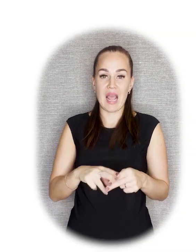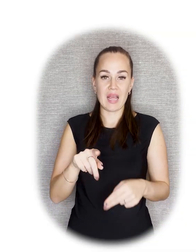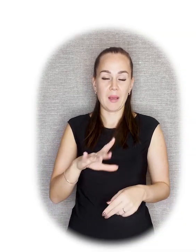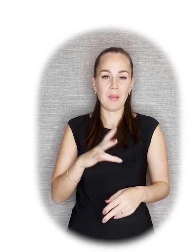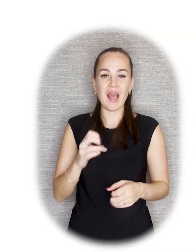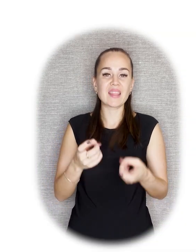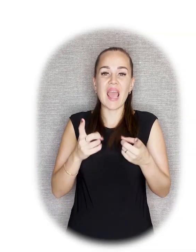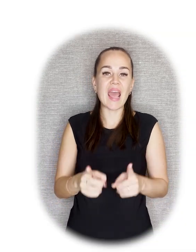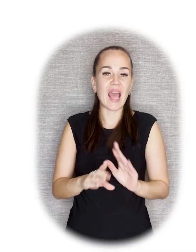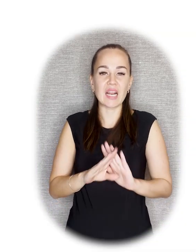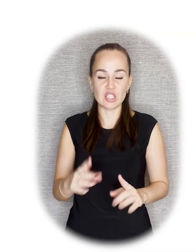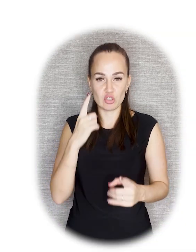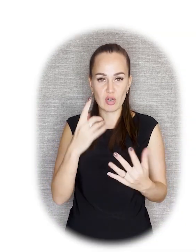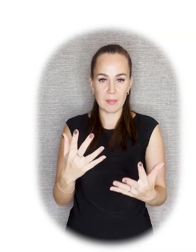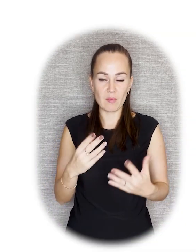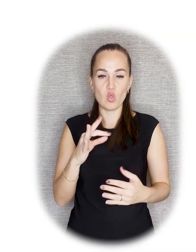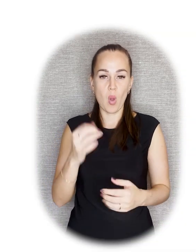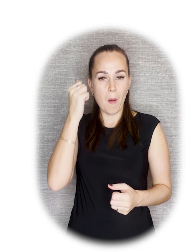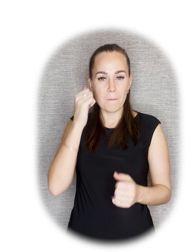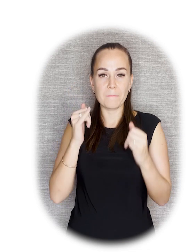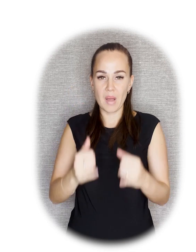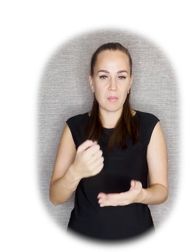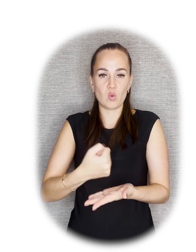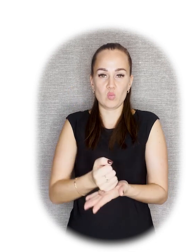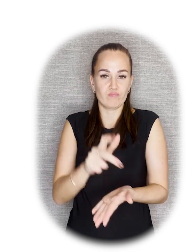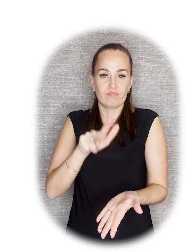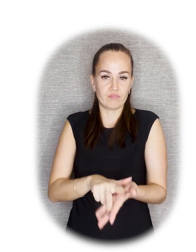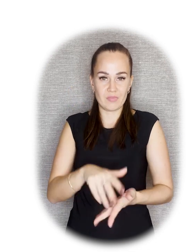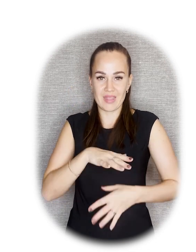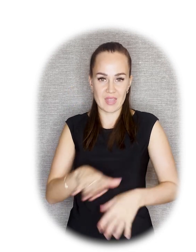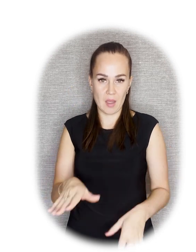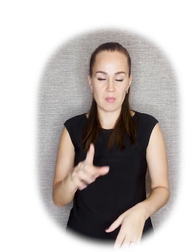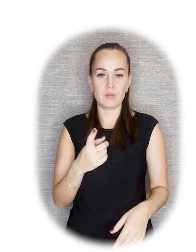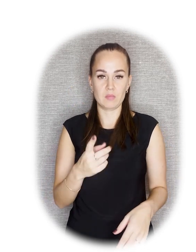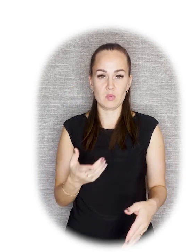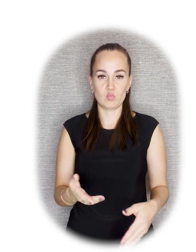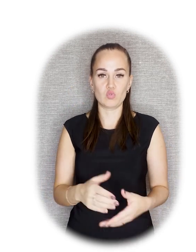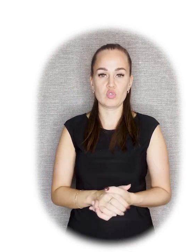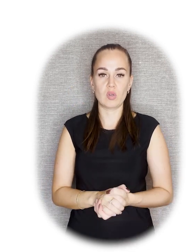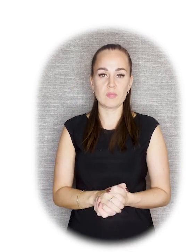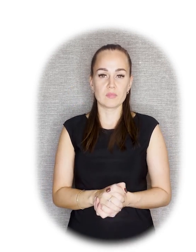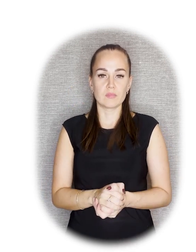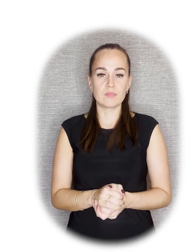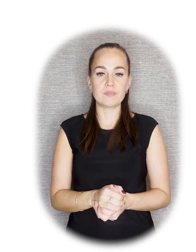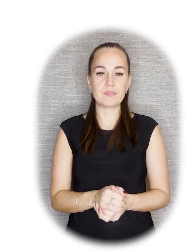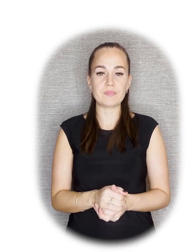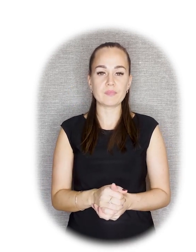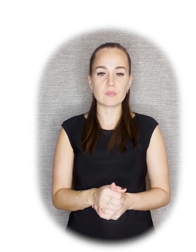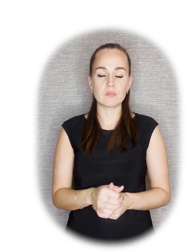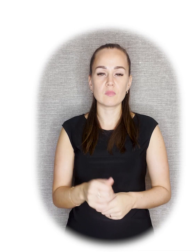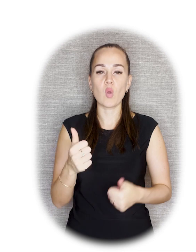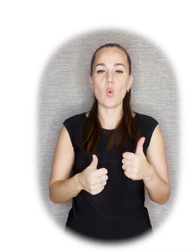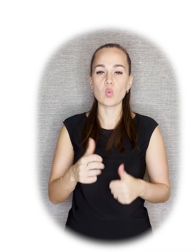нереалистичное представление, то памятник не утверждался. Ярким примером может являться конкурс на памятник Свердлову в